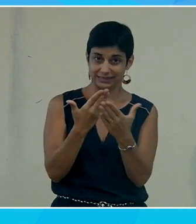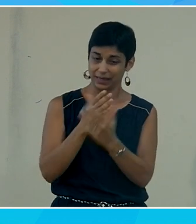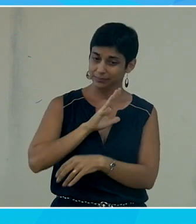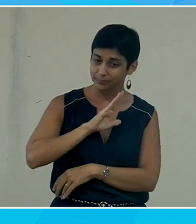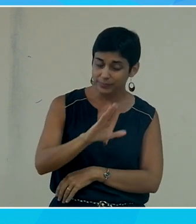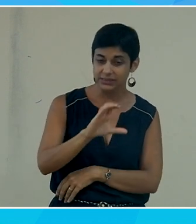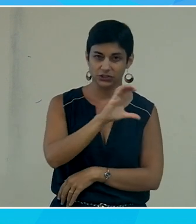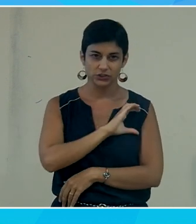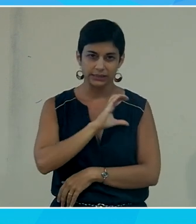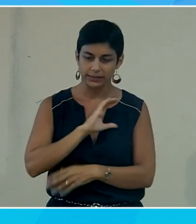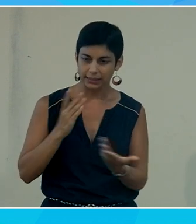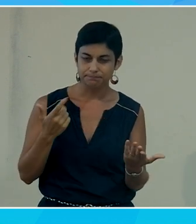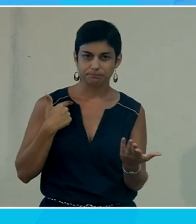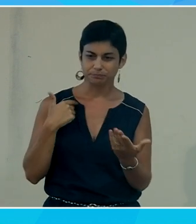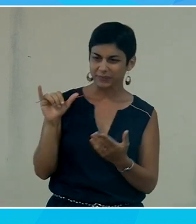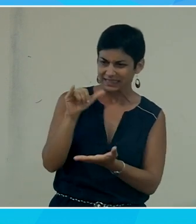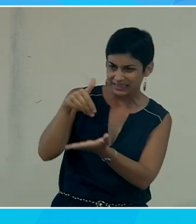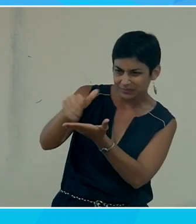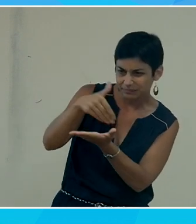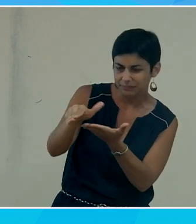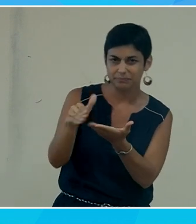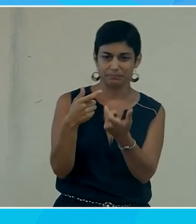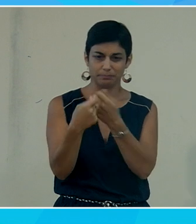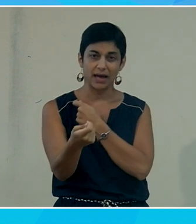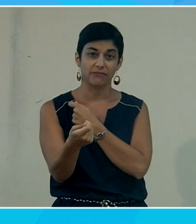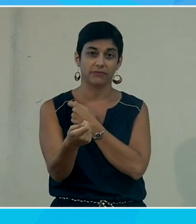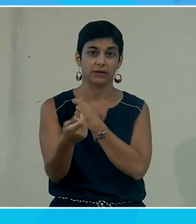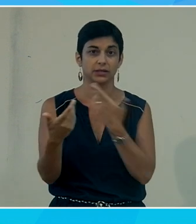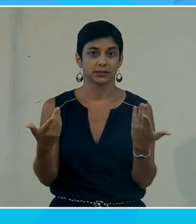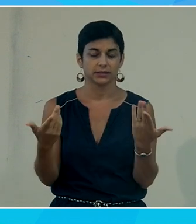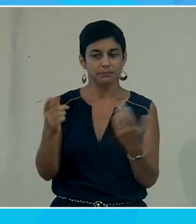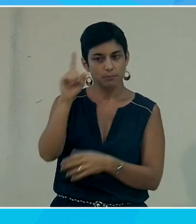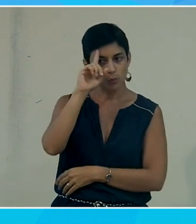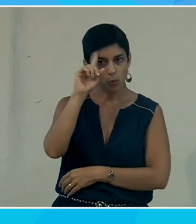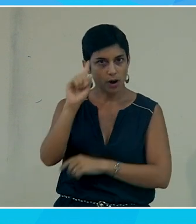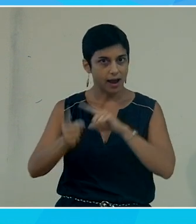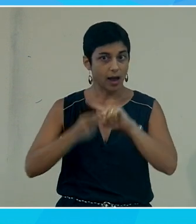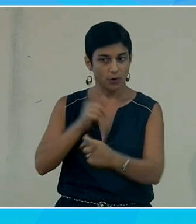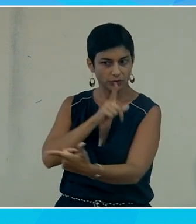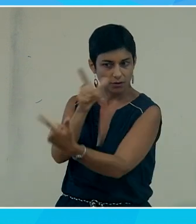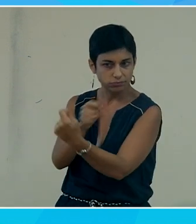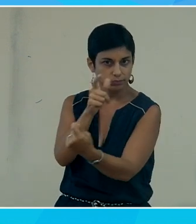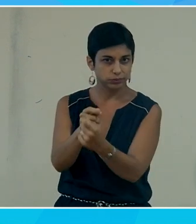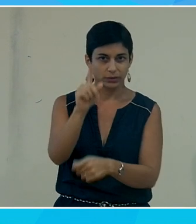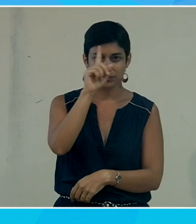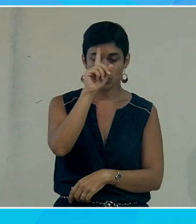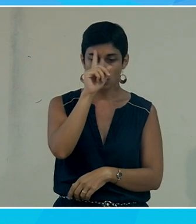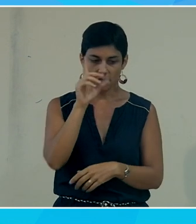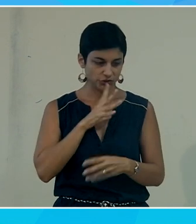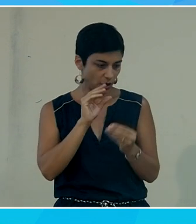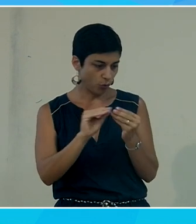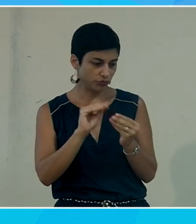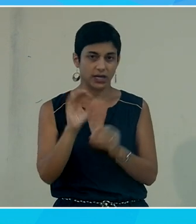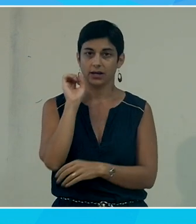'exclusion je mets l'utilisateur au centre des usages et pourquoi est-ce que c'est important c'est parce qu'il y a plein plein d'objets du